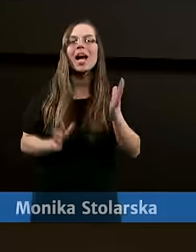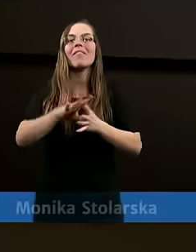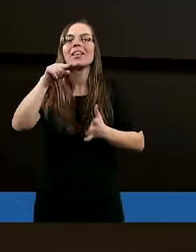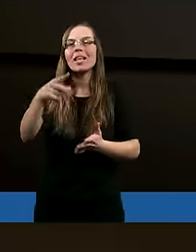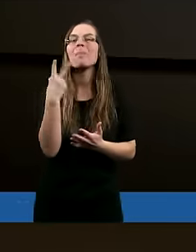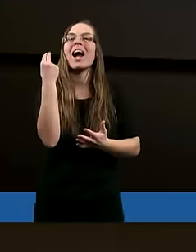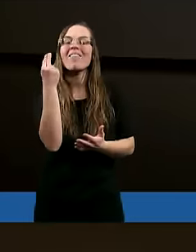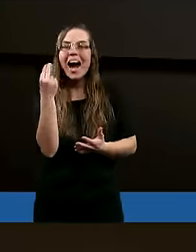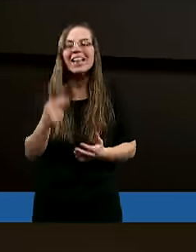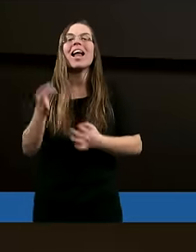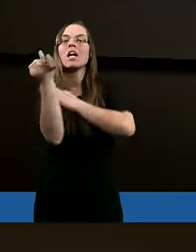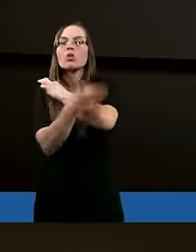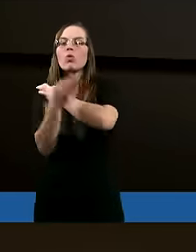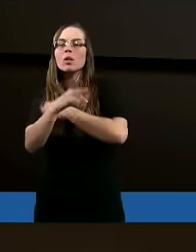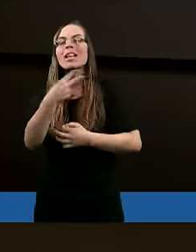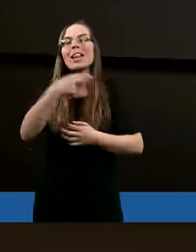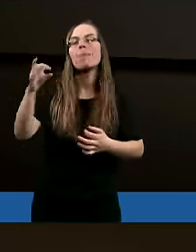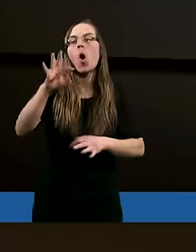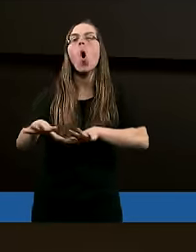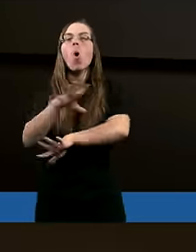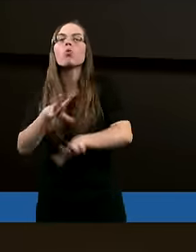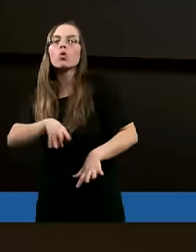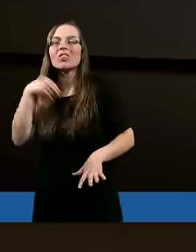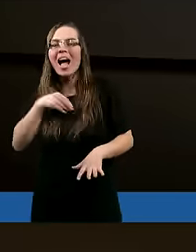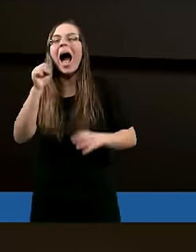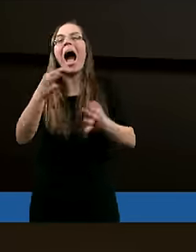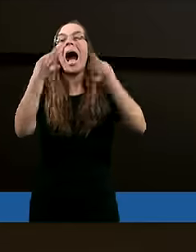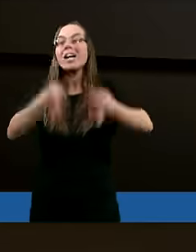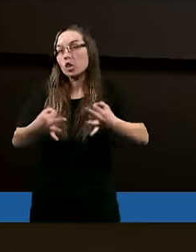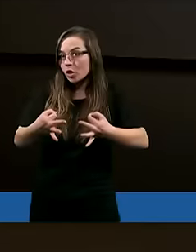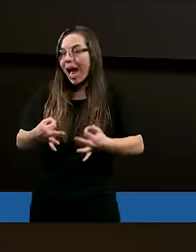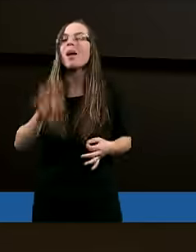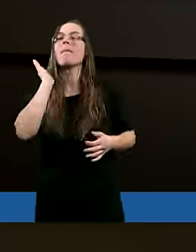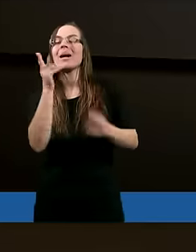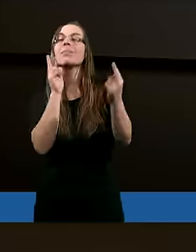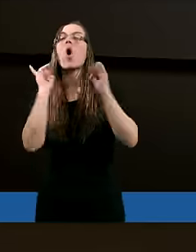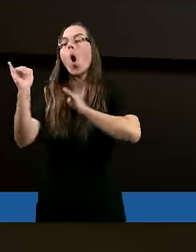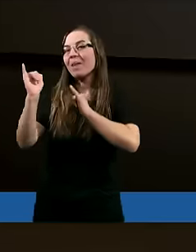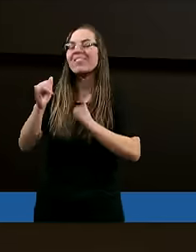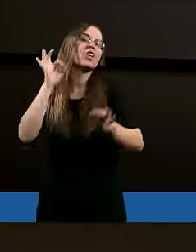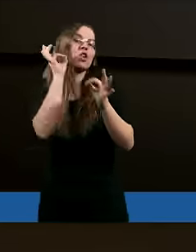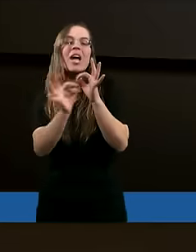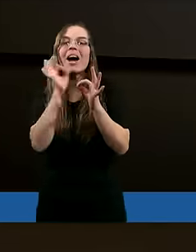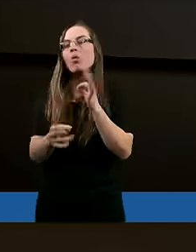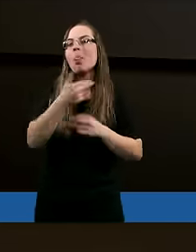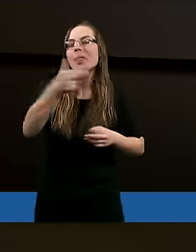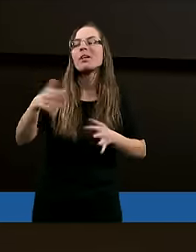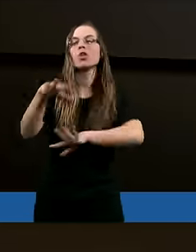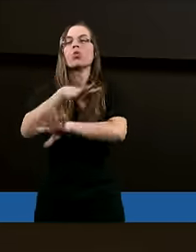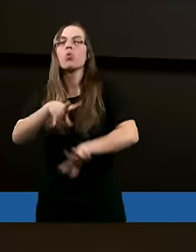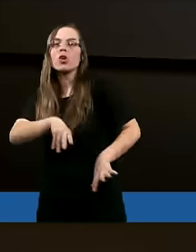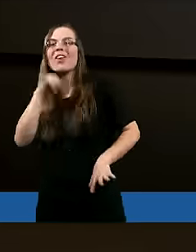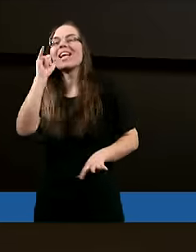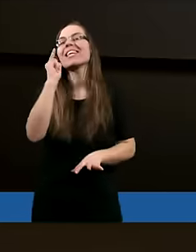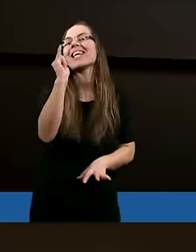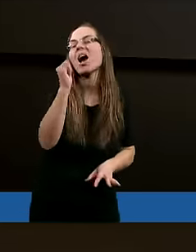kwartale studiujemy tematy o Duchu Świętym, a dzisiaj będziemy omawiać szczególny temat Duch Święty